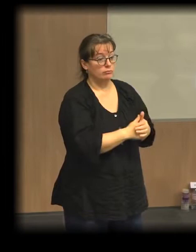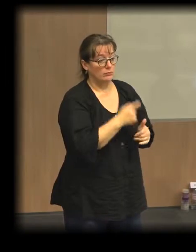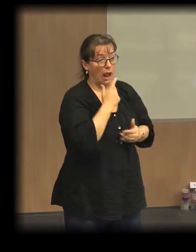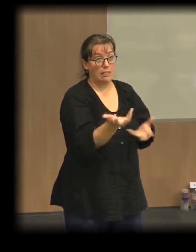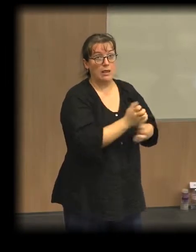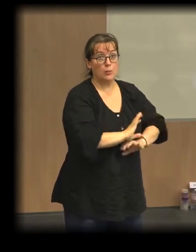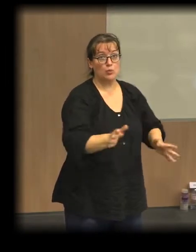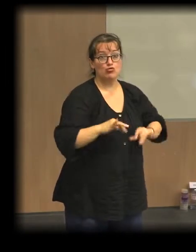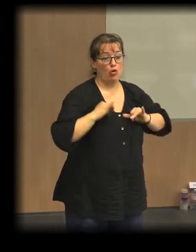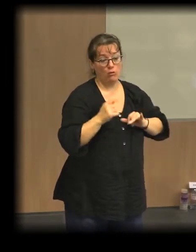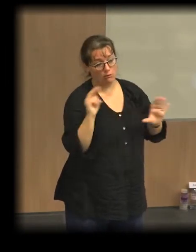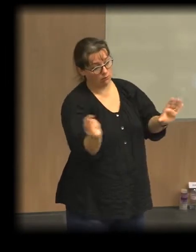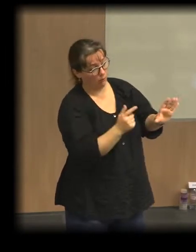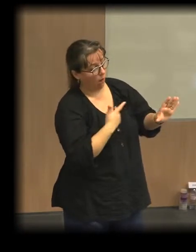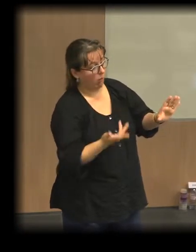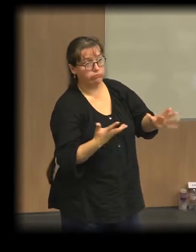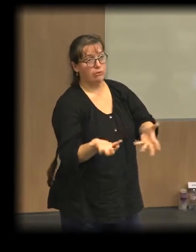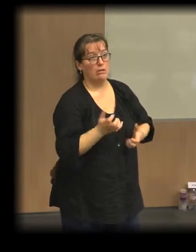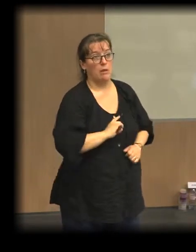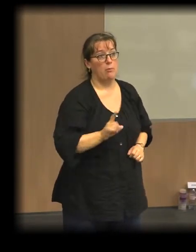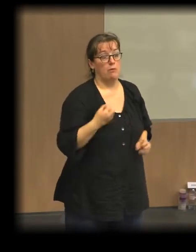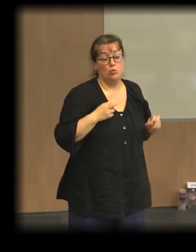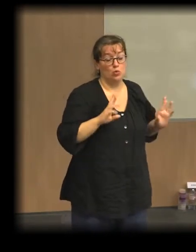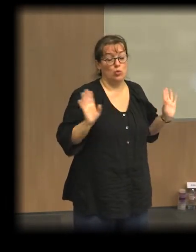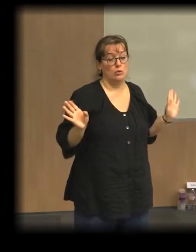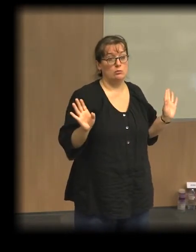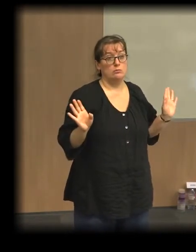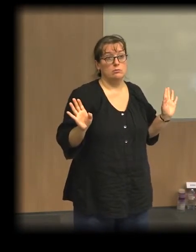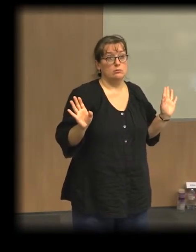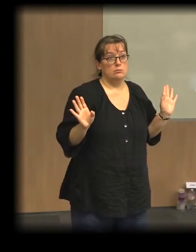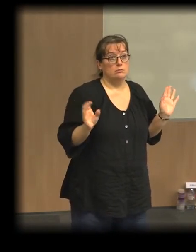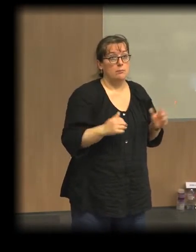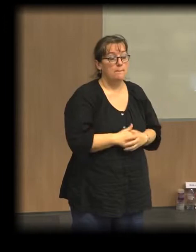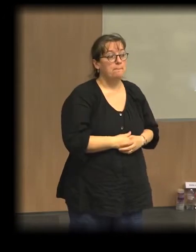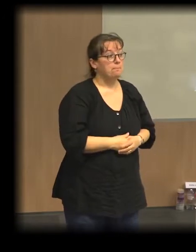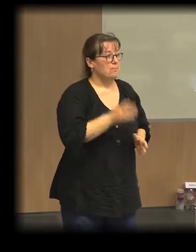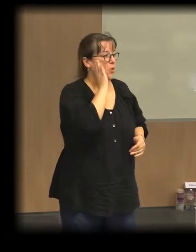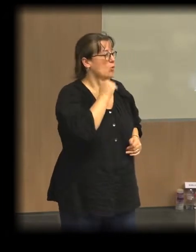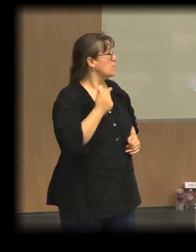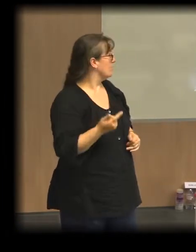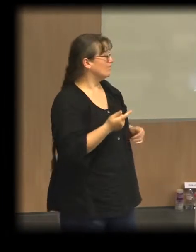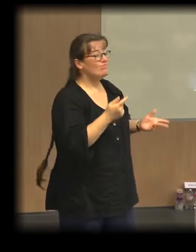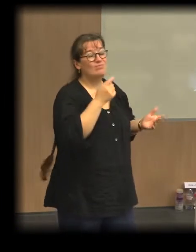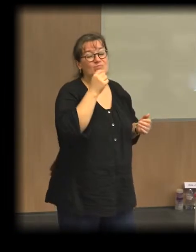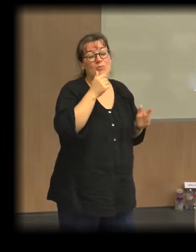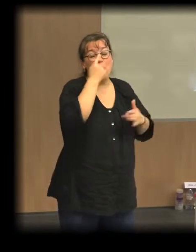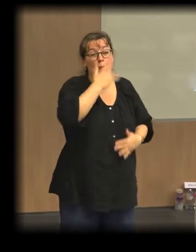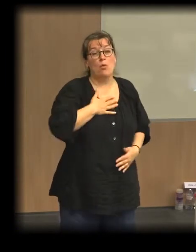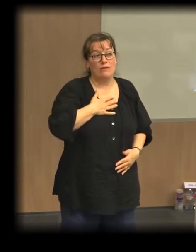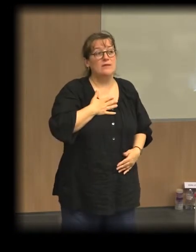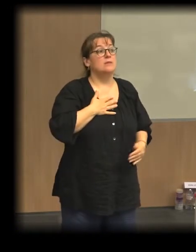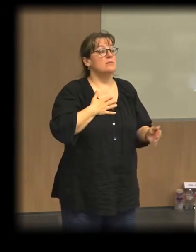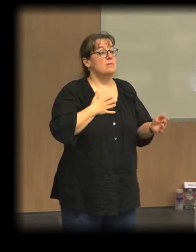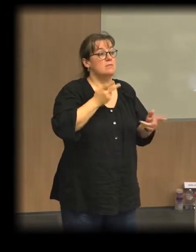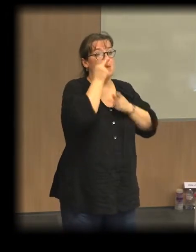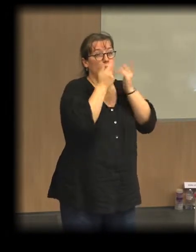économie sociale et solidaire trop managériale la réponse aux questions qu'ils se posent. Donc il un premier scénario qui est un